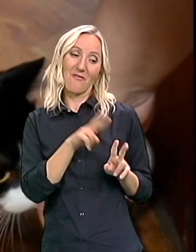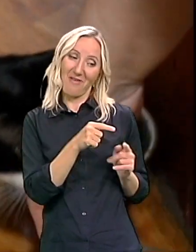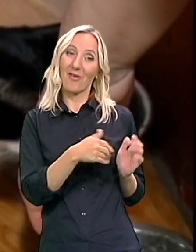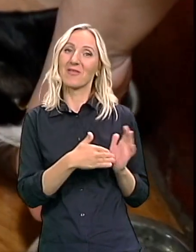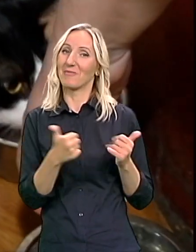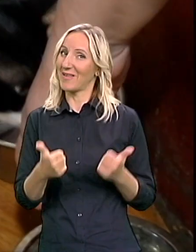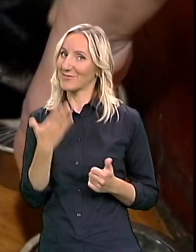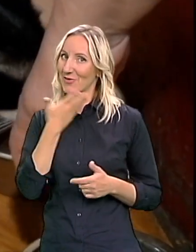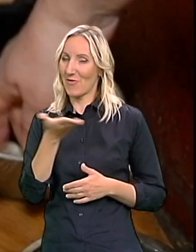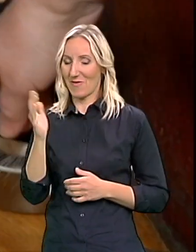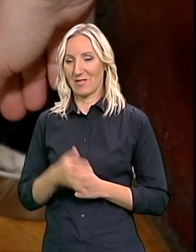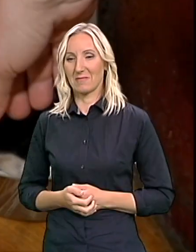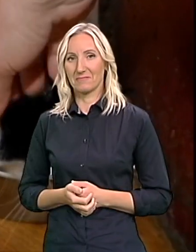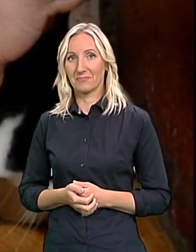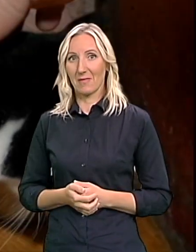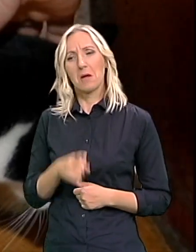specijalnoj školi on nije baš